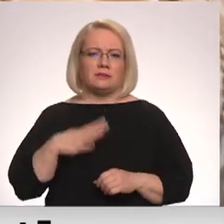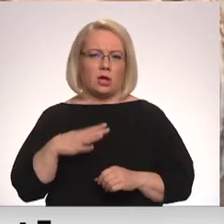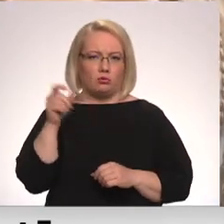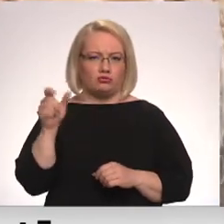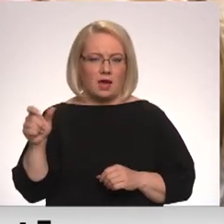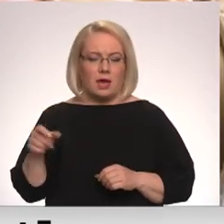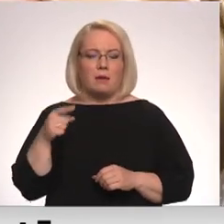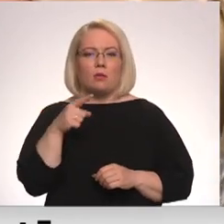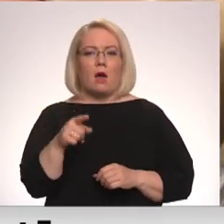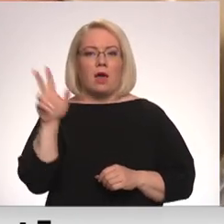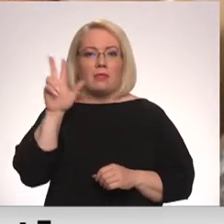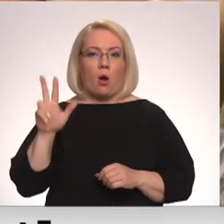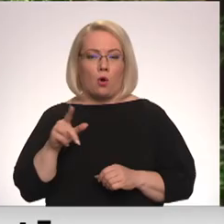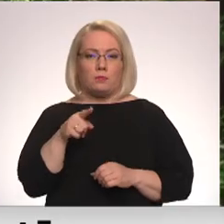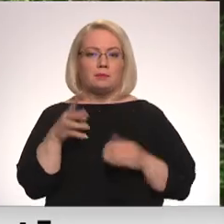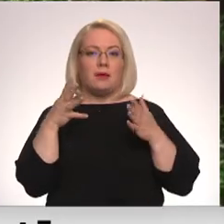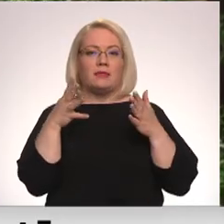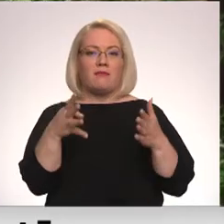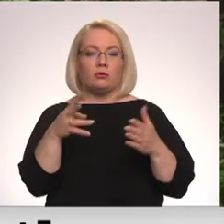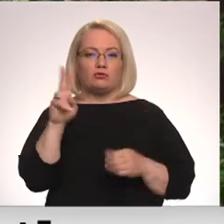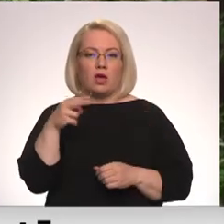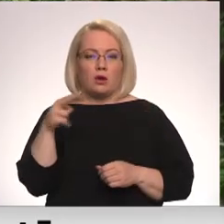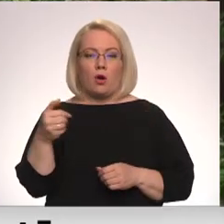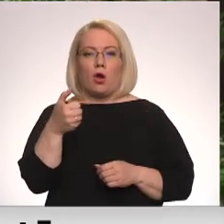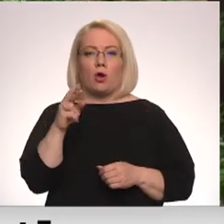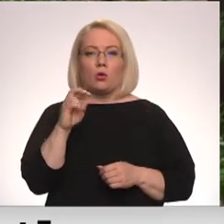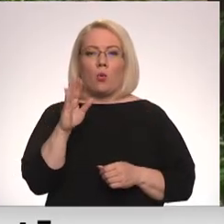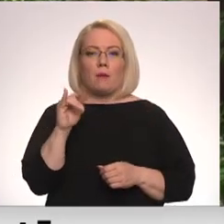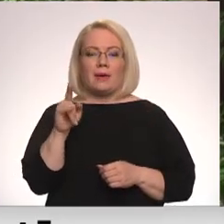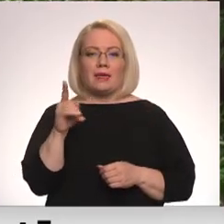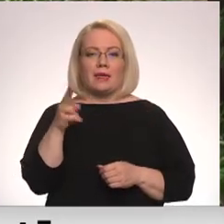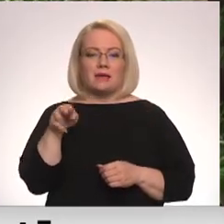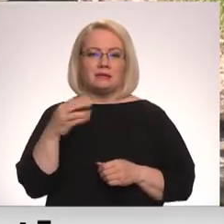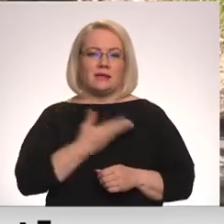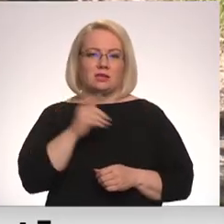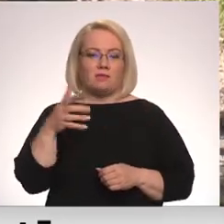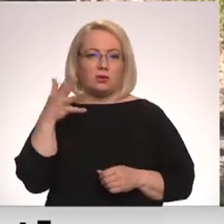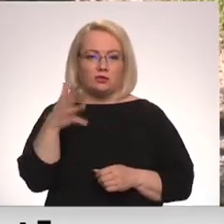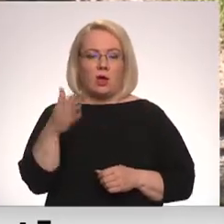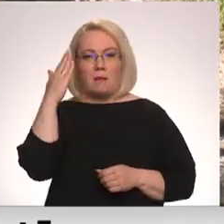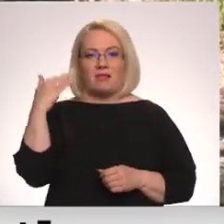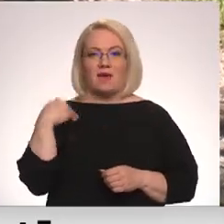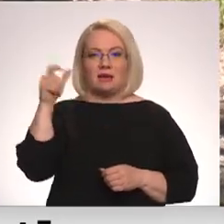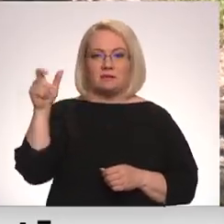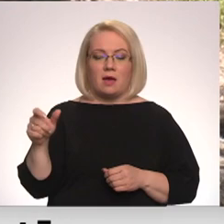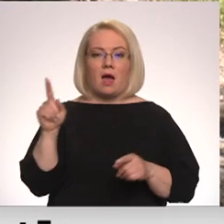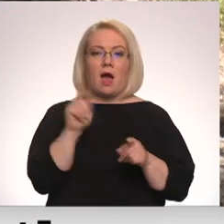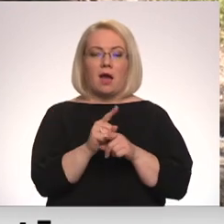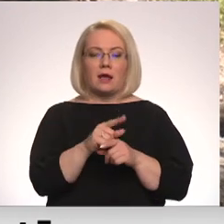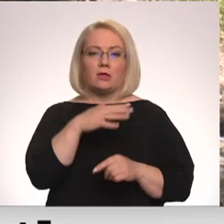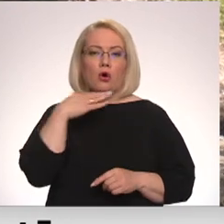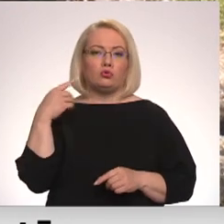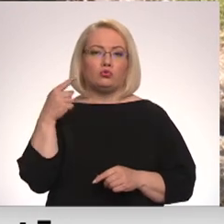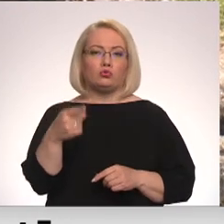iedzīvotājiem tie ir vairāk nekā 9 tūkstoši eiro, grobiņas iedzīvotājiem gan arī 5 tūkstoši, bet kādam ventspelniekam naudu arī vairāk tūkstoši